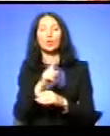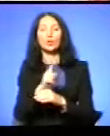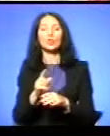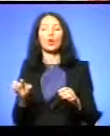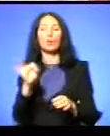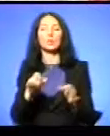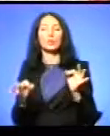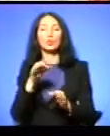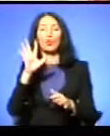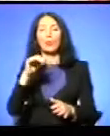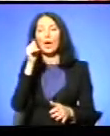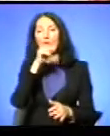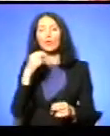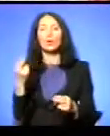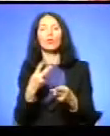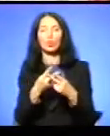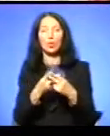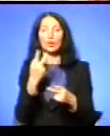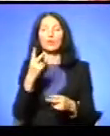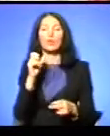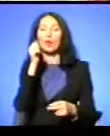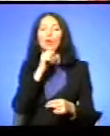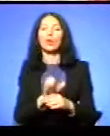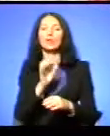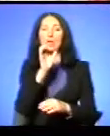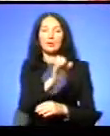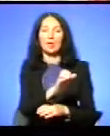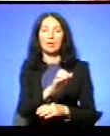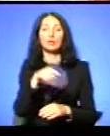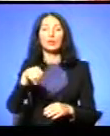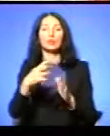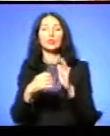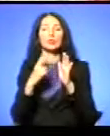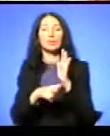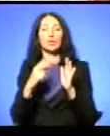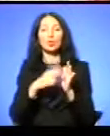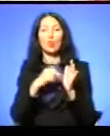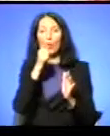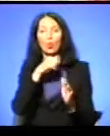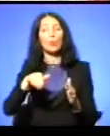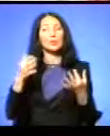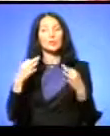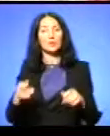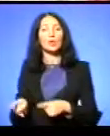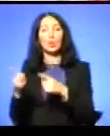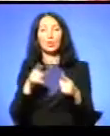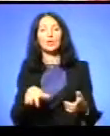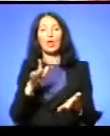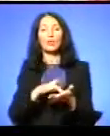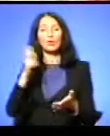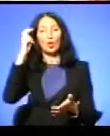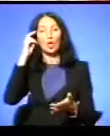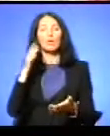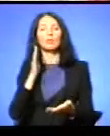до п'яти років позбавлення волі і двох років заслання 1977 року після звільнення переїжджає до Києва,